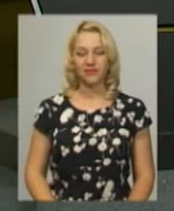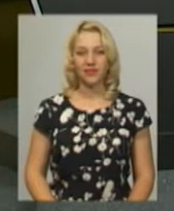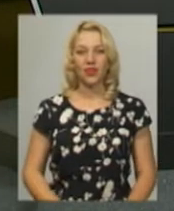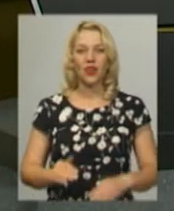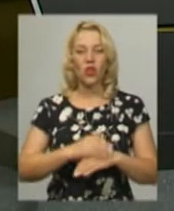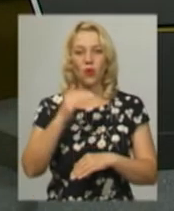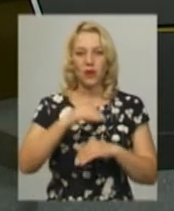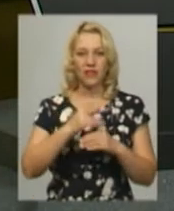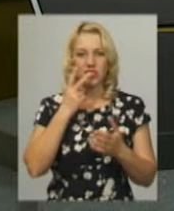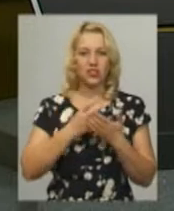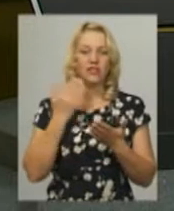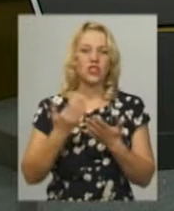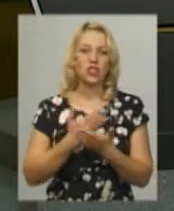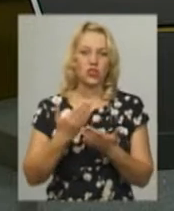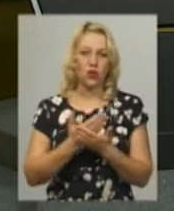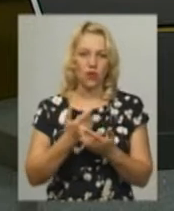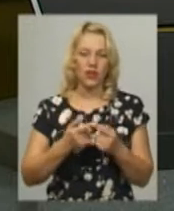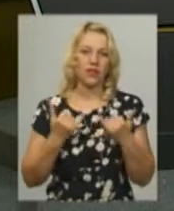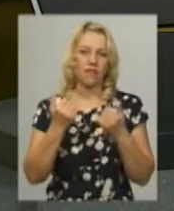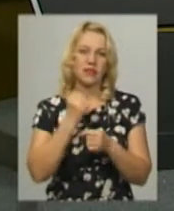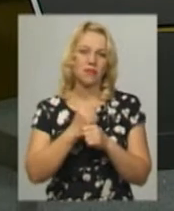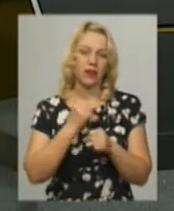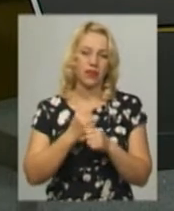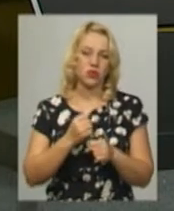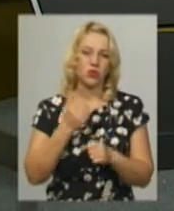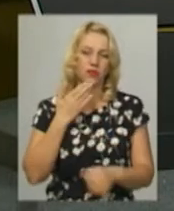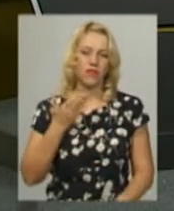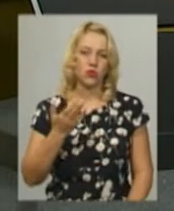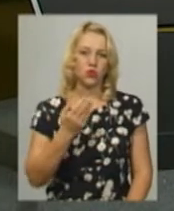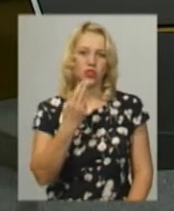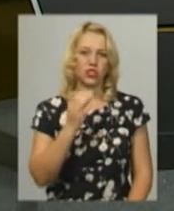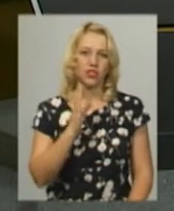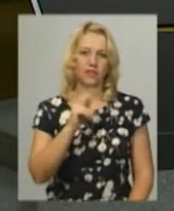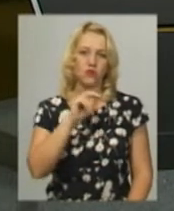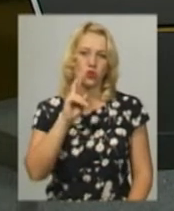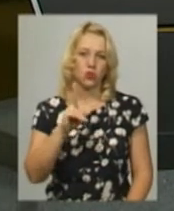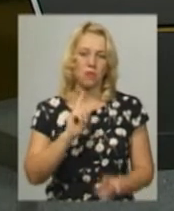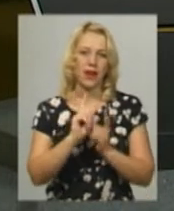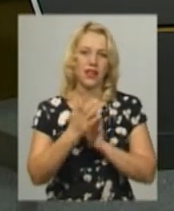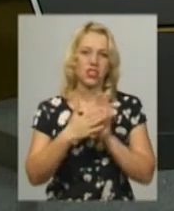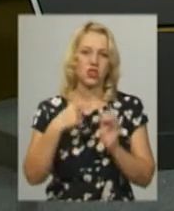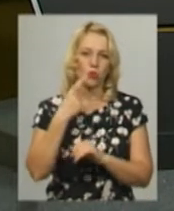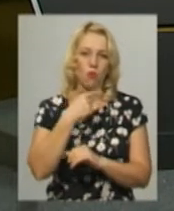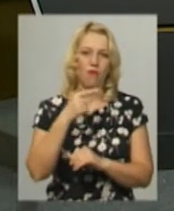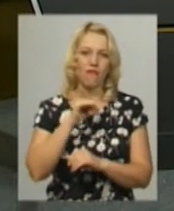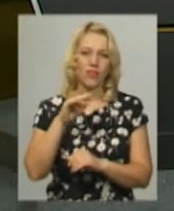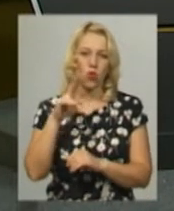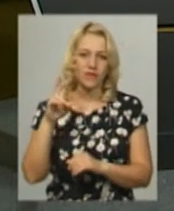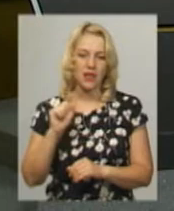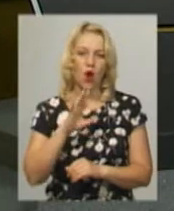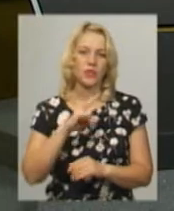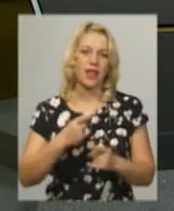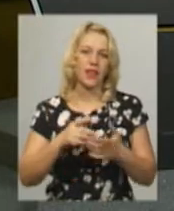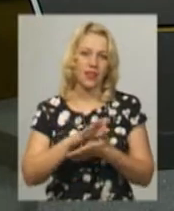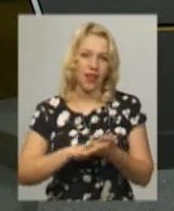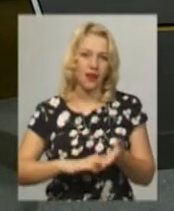Доброго вечора, в ефірі інформаційний випуск. Для вас у студії працюють ведуча Катерина Шевчук. На жестову мову перекладає Оксана Фіновська. Далі про